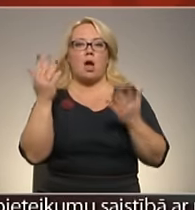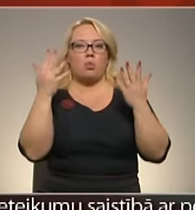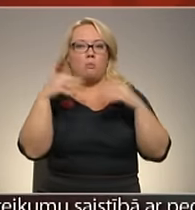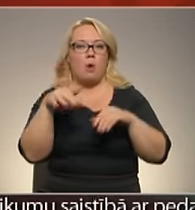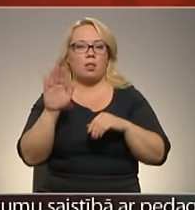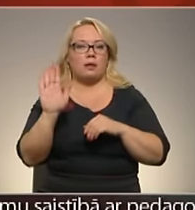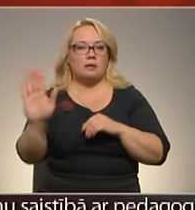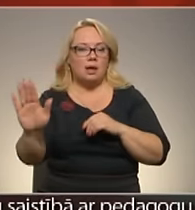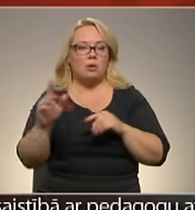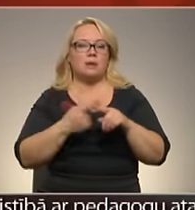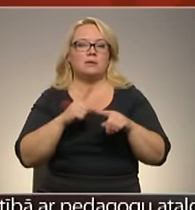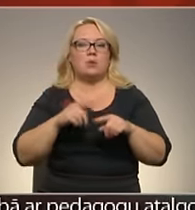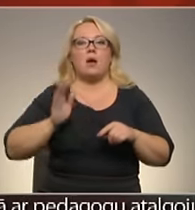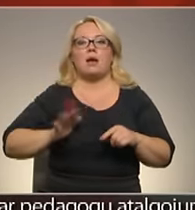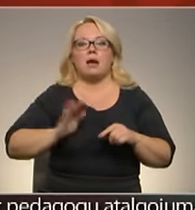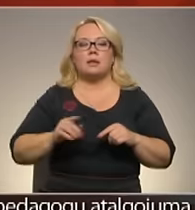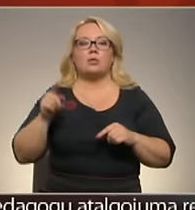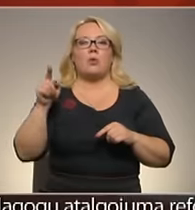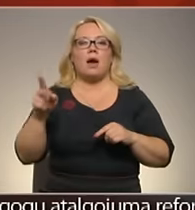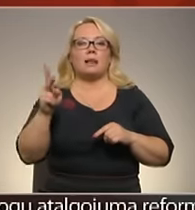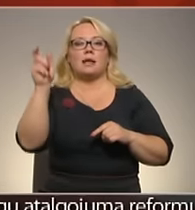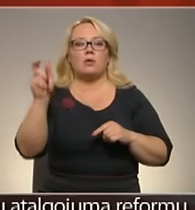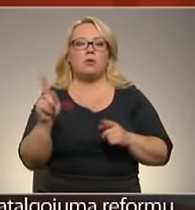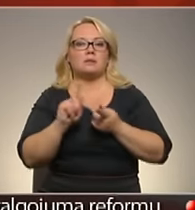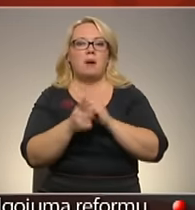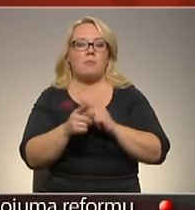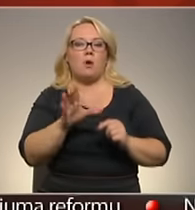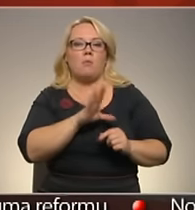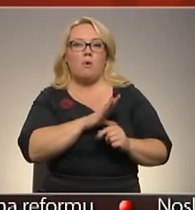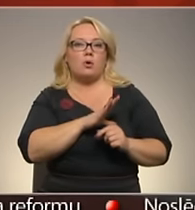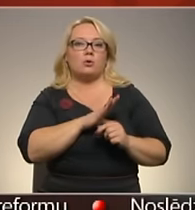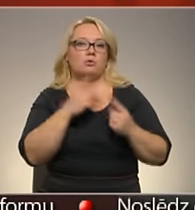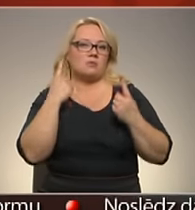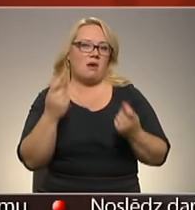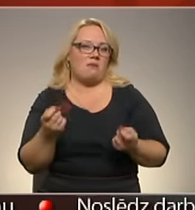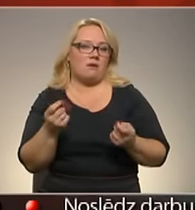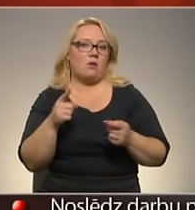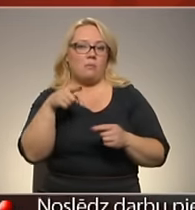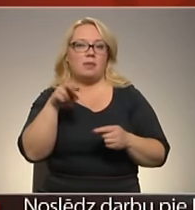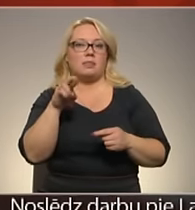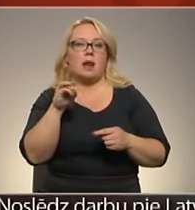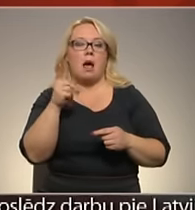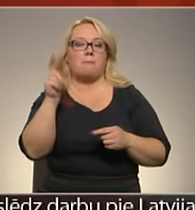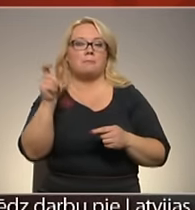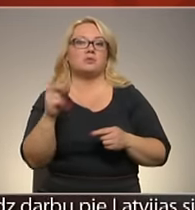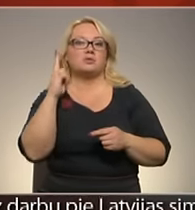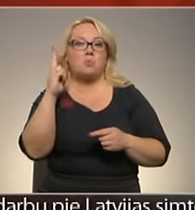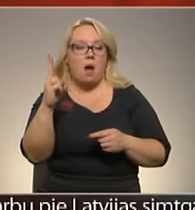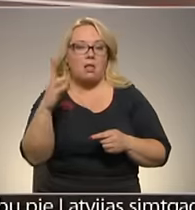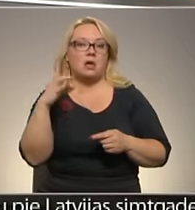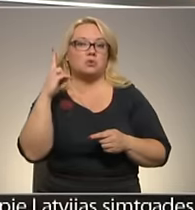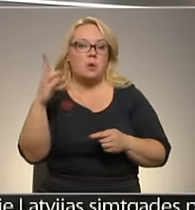līdz ar to gaidīt no viņas, kādas pārmaiņas, protams, būtu bijis naiva un savukārt trams solī. Nu tad, ja soli, kāpēc nē?